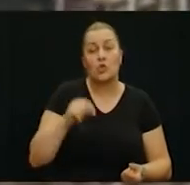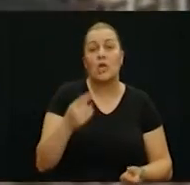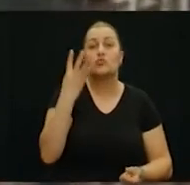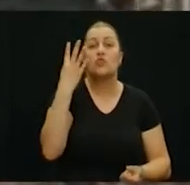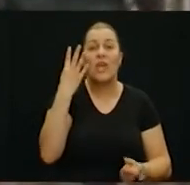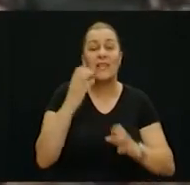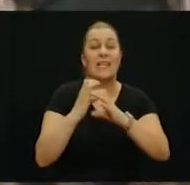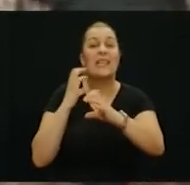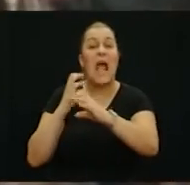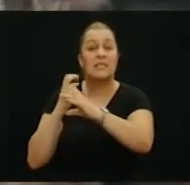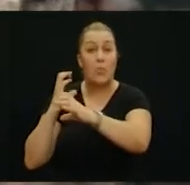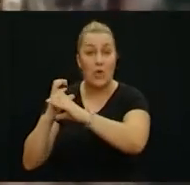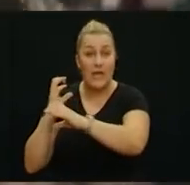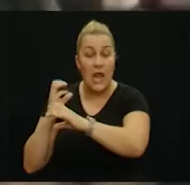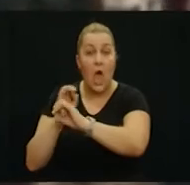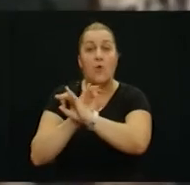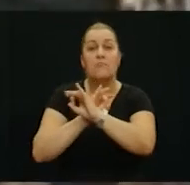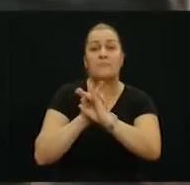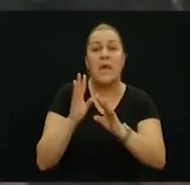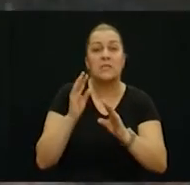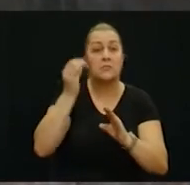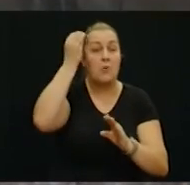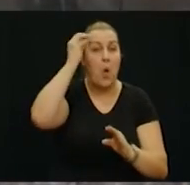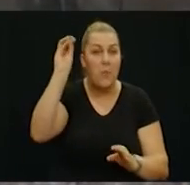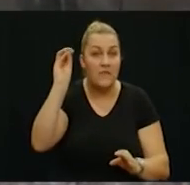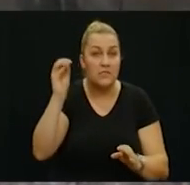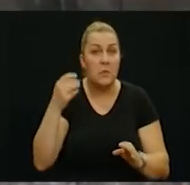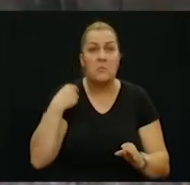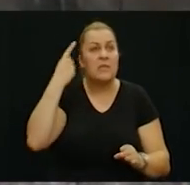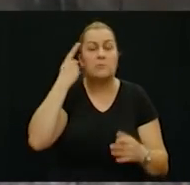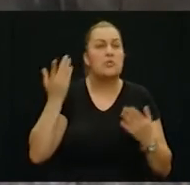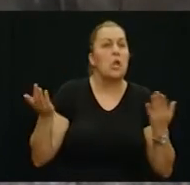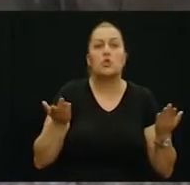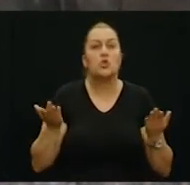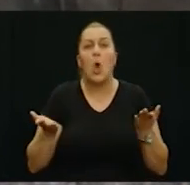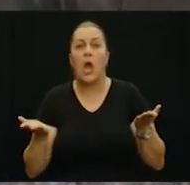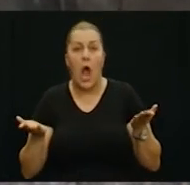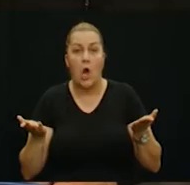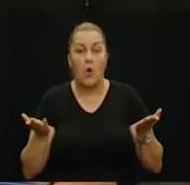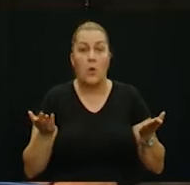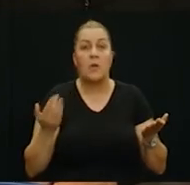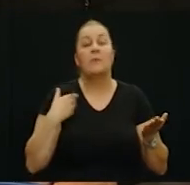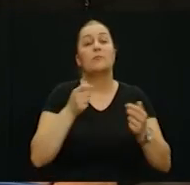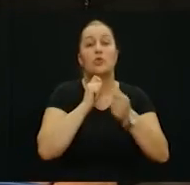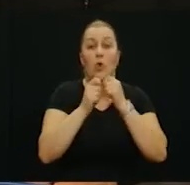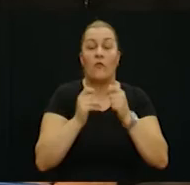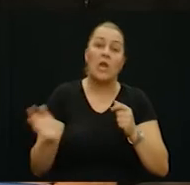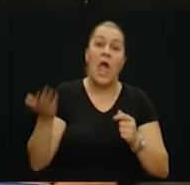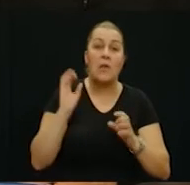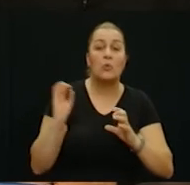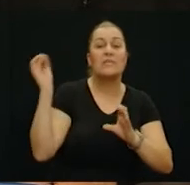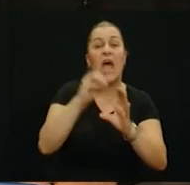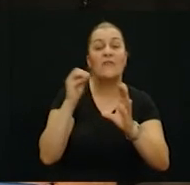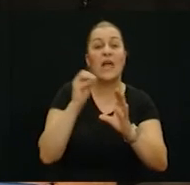stigla su četiri transportere, bez nekakvih naputa kad nismo znali ni što ni kako i onda smo mi se dogovorili idemo